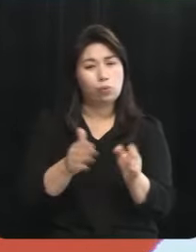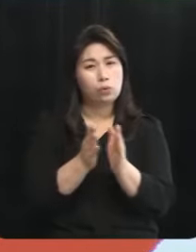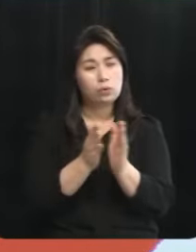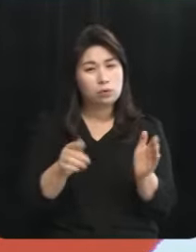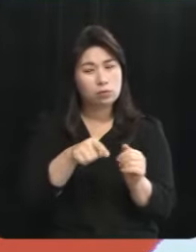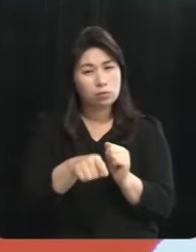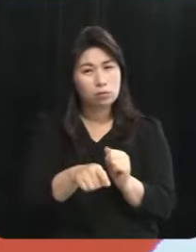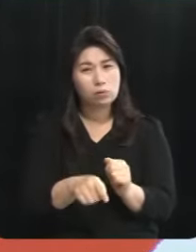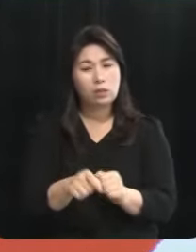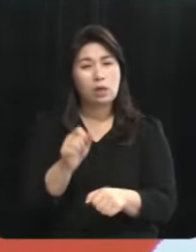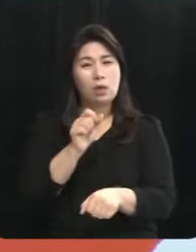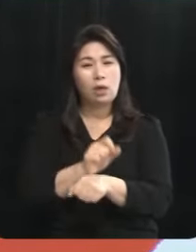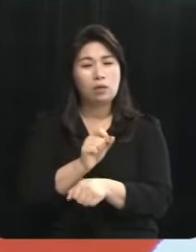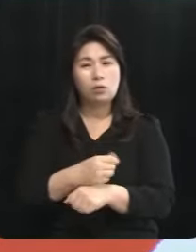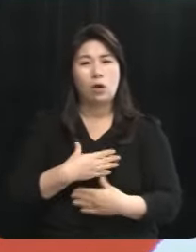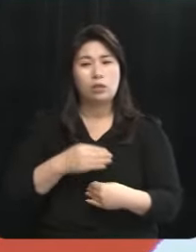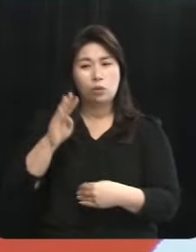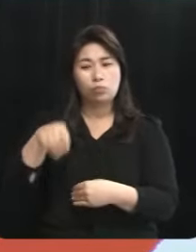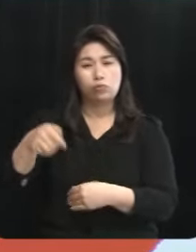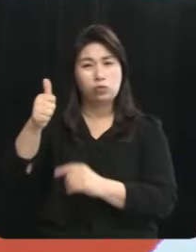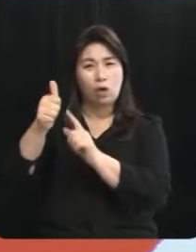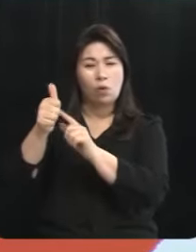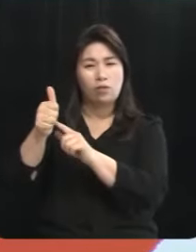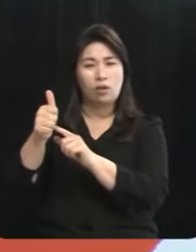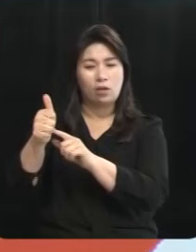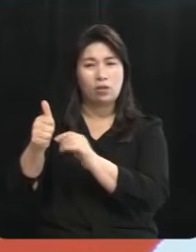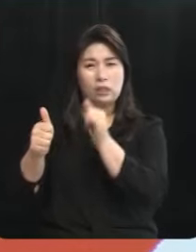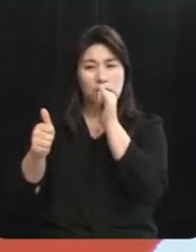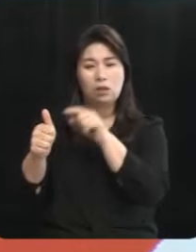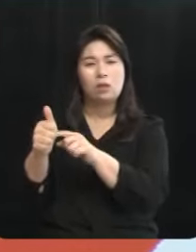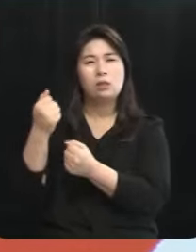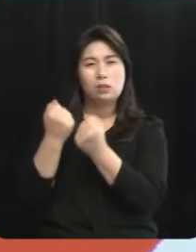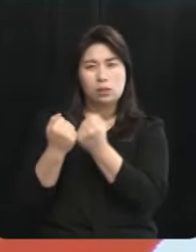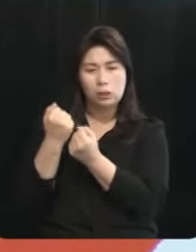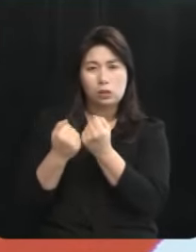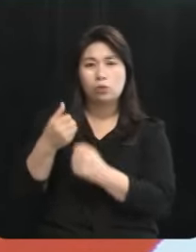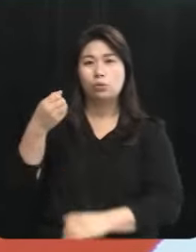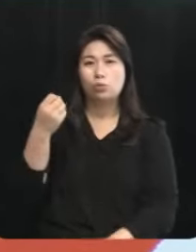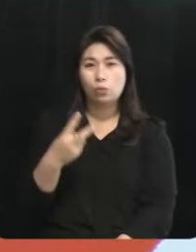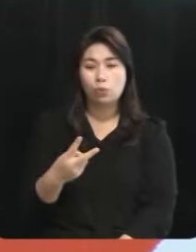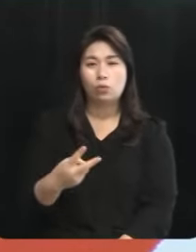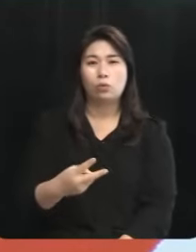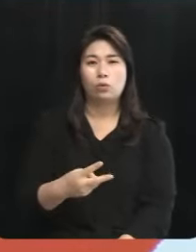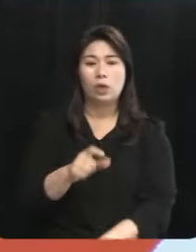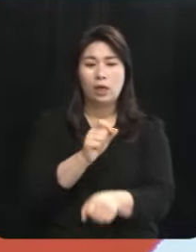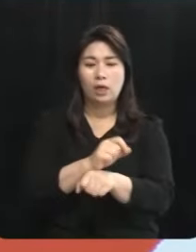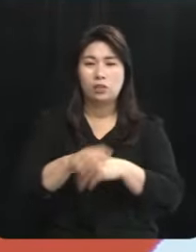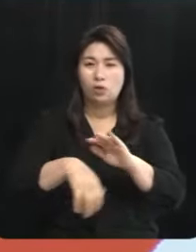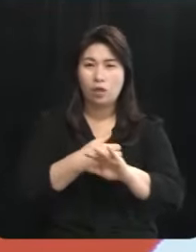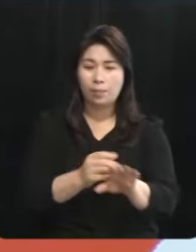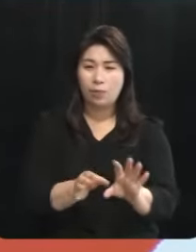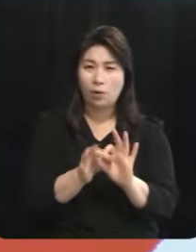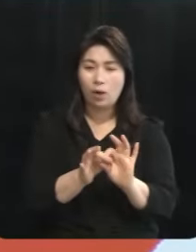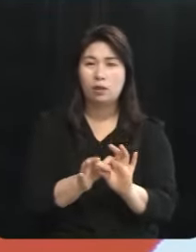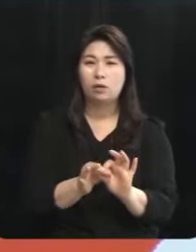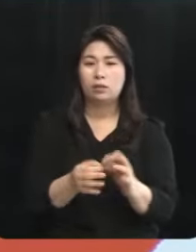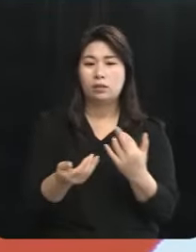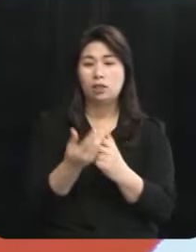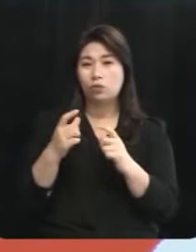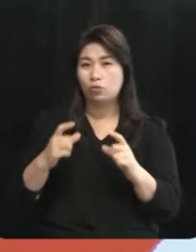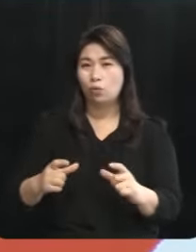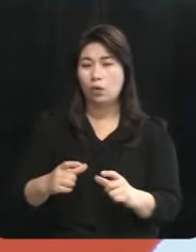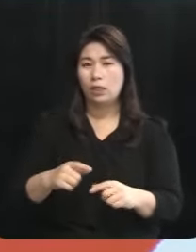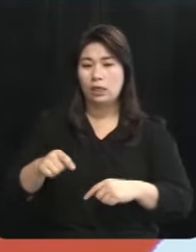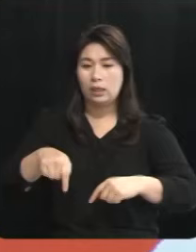행안부 장관에게 있습니다 행안부를 설득하는 문제도 문제의 권위와 행정체제 개편에 대한 제주도에